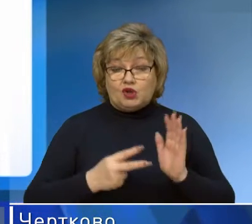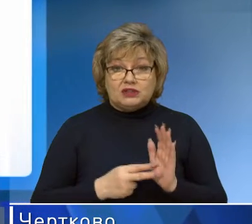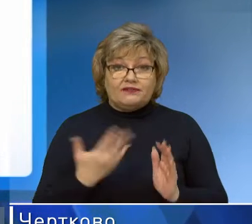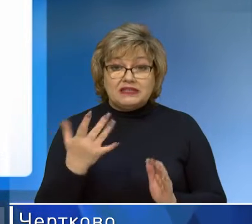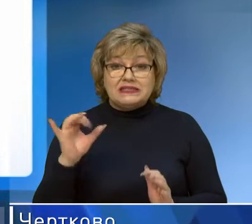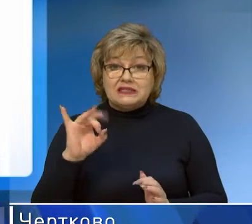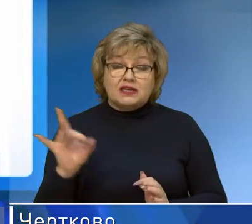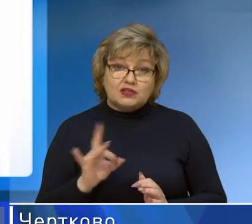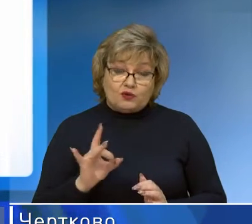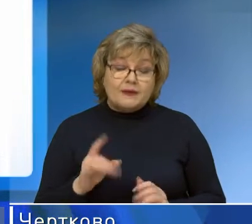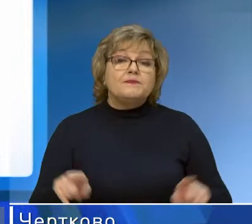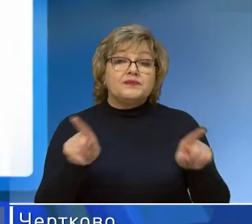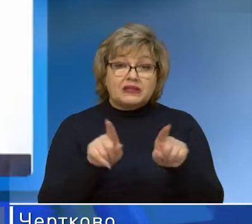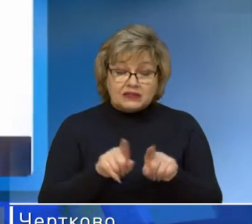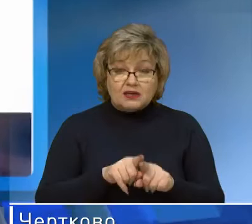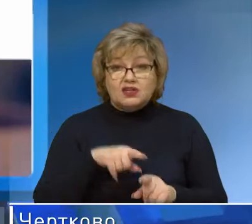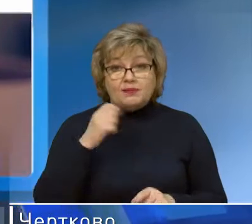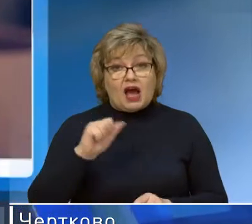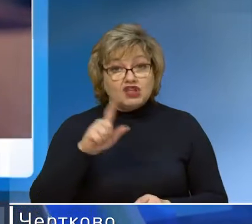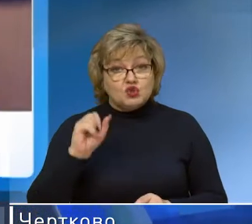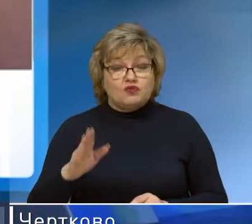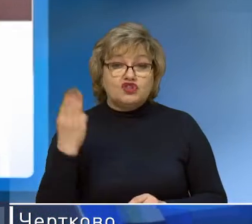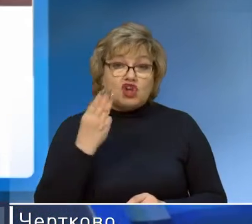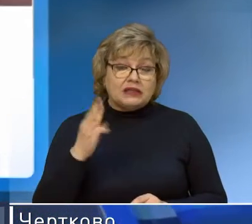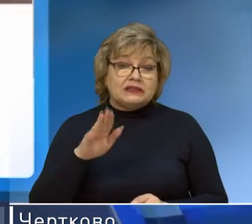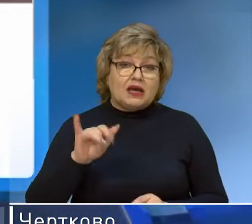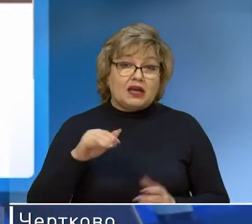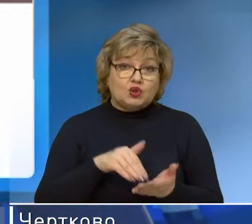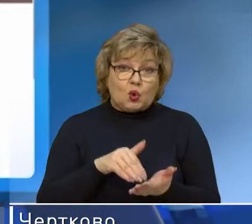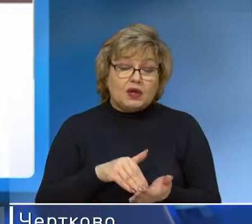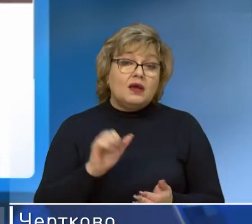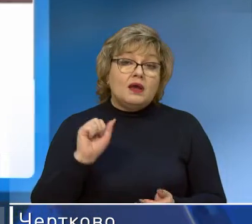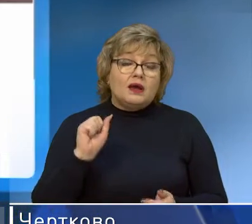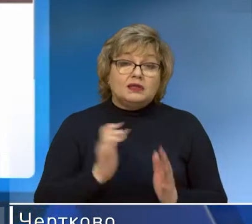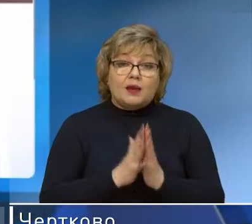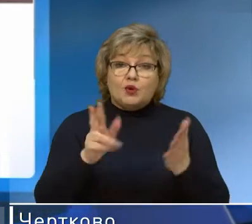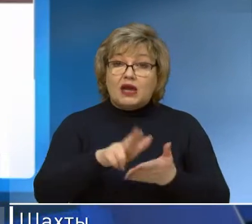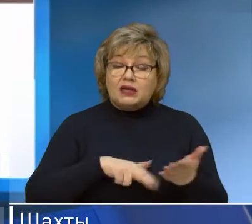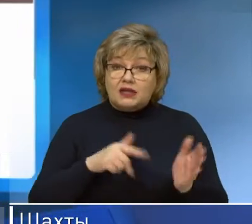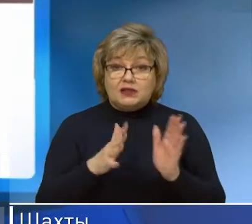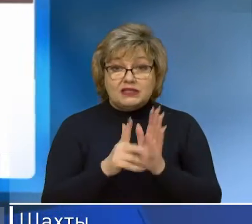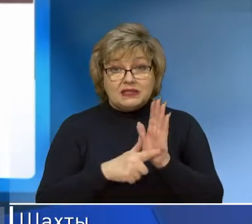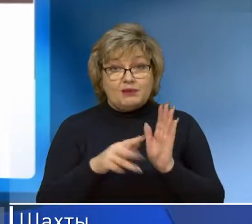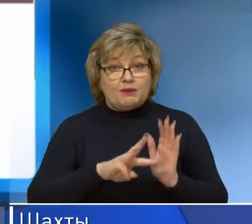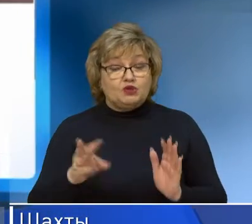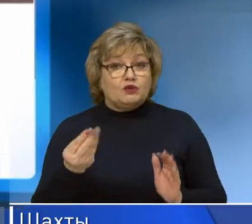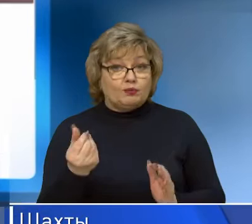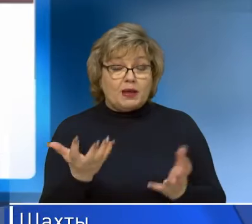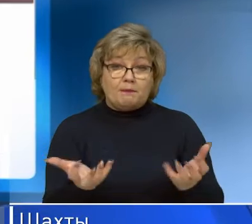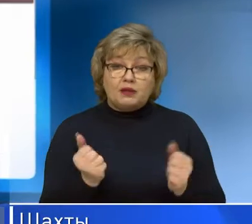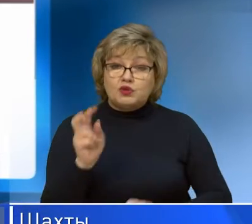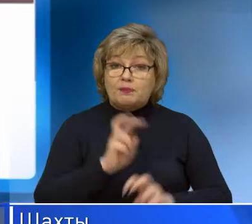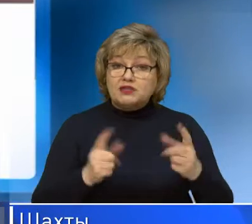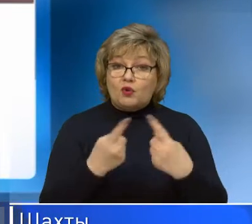Донской столицы. Также отмечены Азов, Шахты и Таганрог. Наибольший размер гранта более 7 миллионов рублей получит